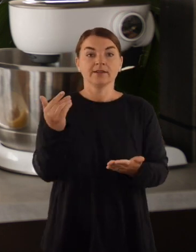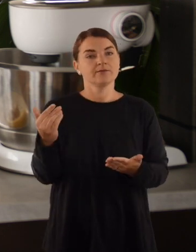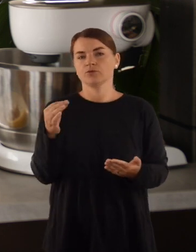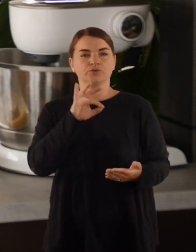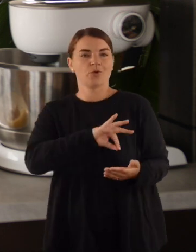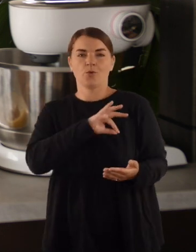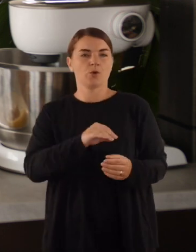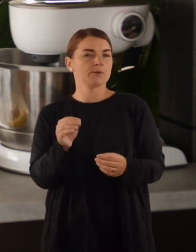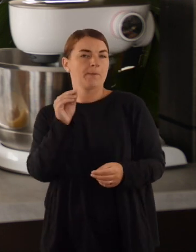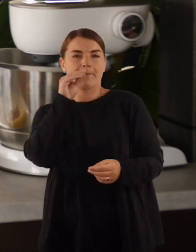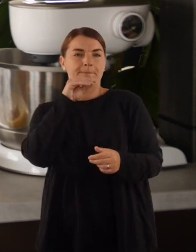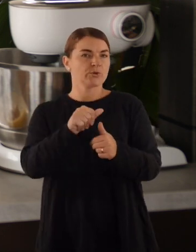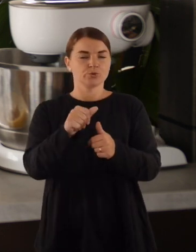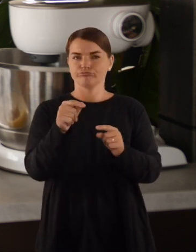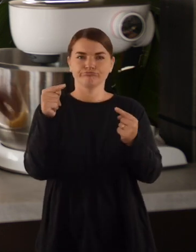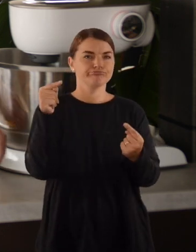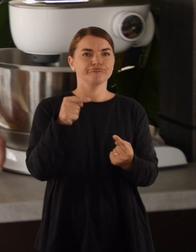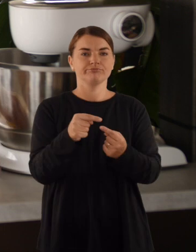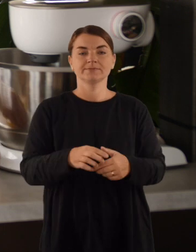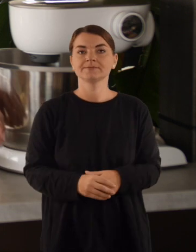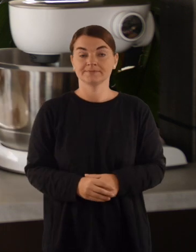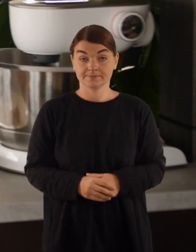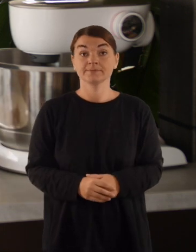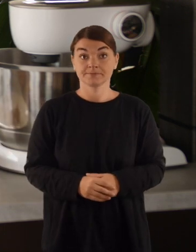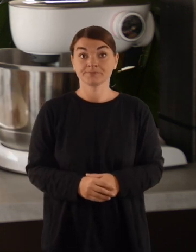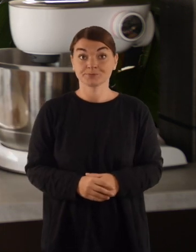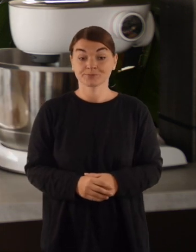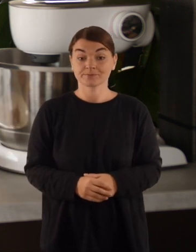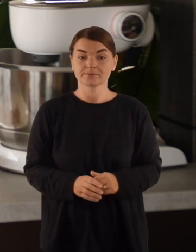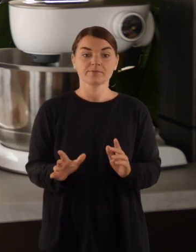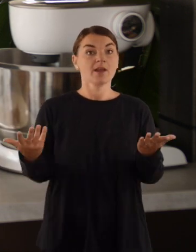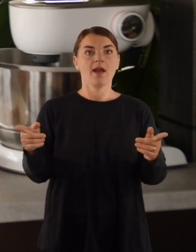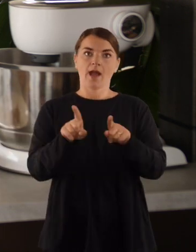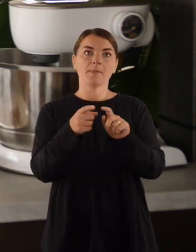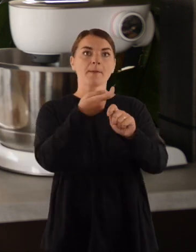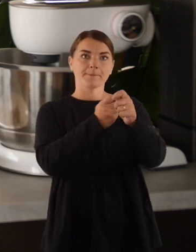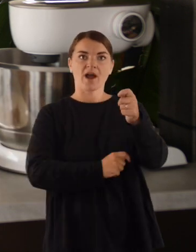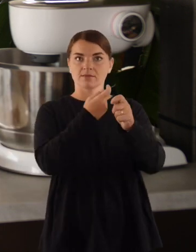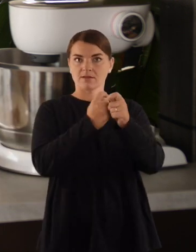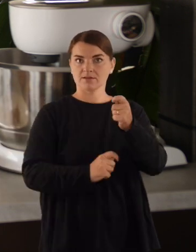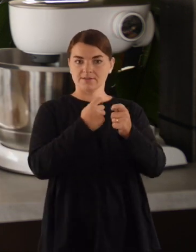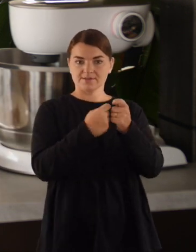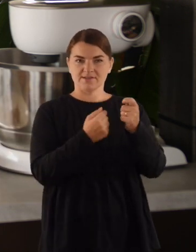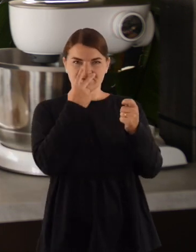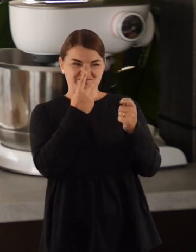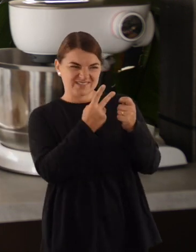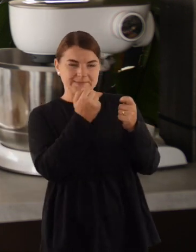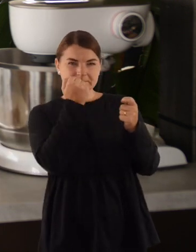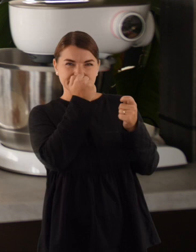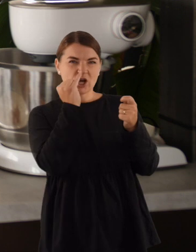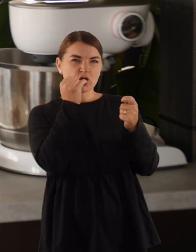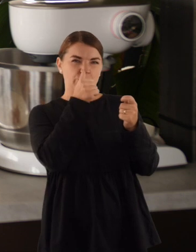tokiam patiekului irgi ko paikiausiai sviestą susinaudoja. Taip pat kaip ir, pavyzdžiui, bananai, kurie jau truputėlį yra